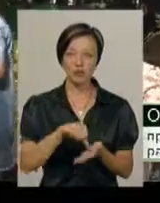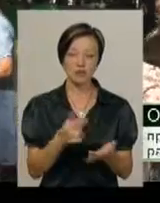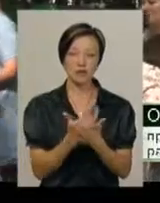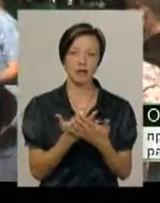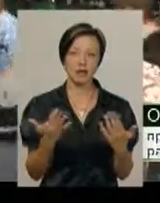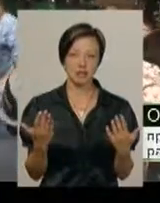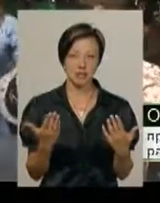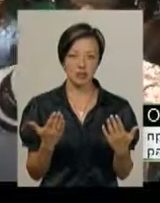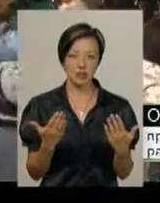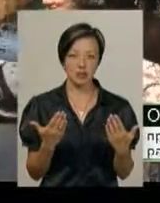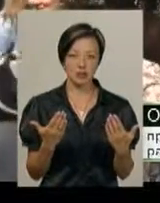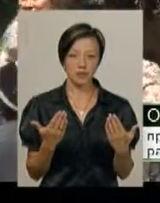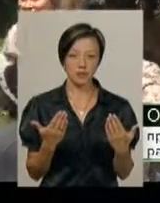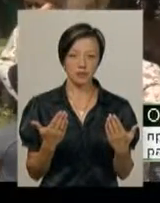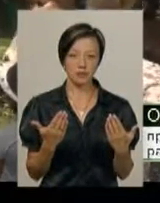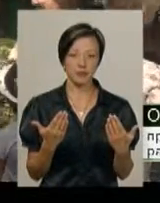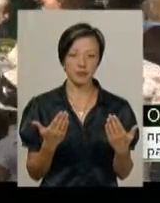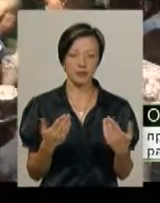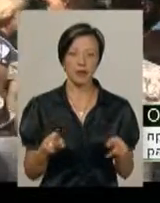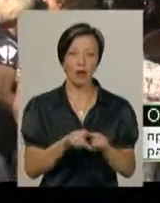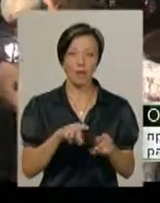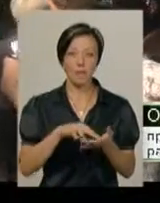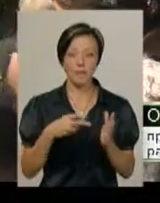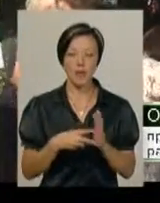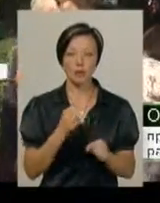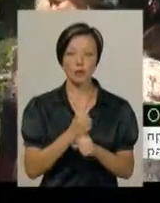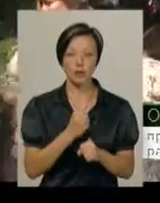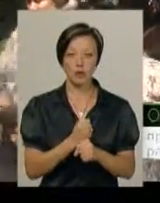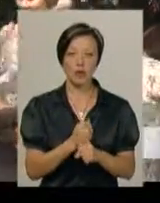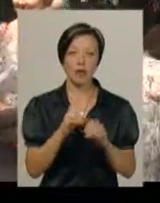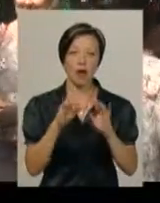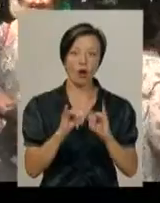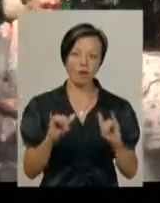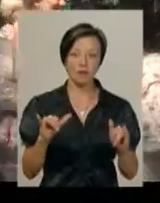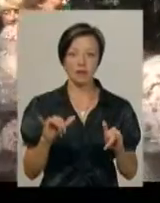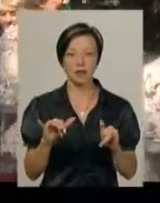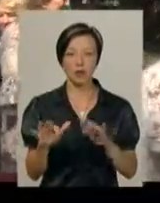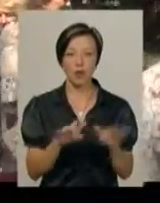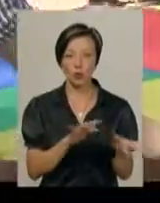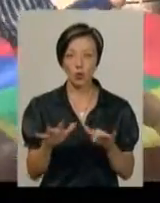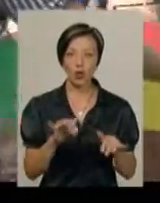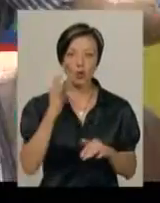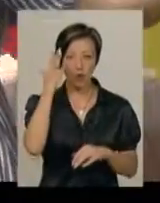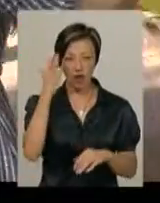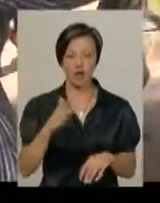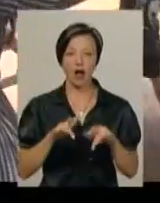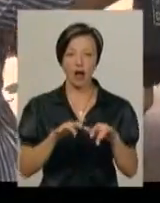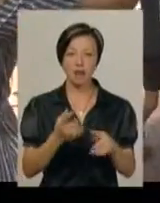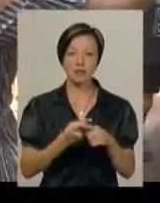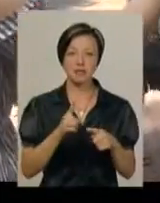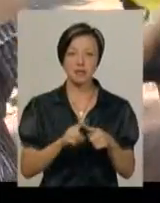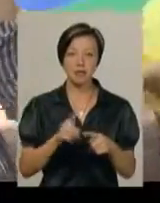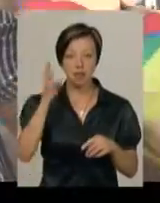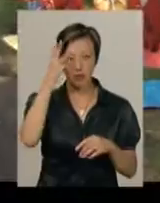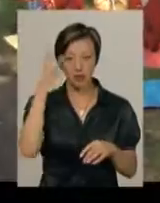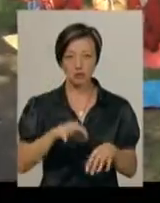різних, такого навіть плану роботи, тобто на розвиток і моторики, і уяви. Акція «Фабрика освітніх